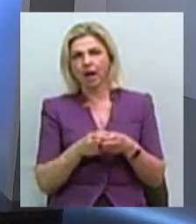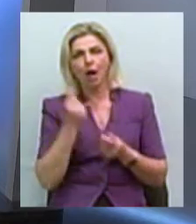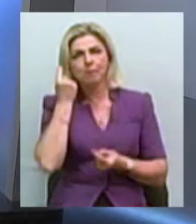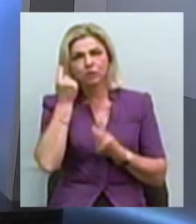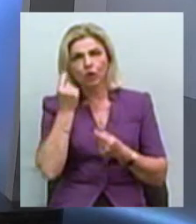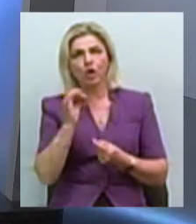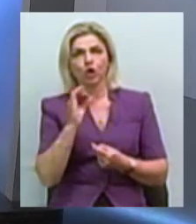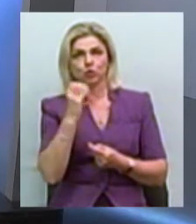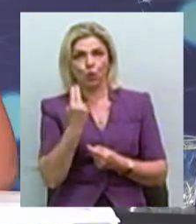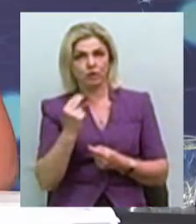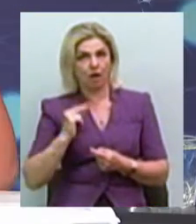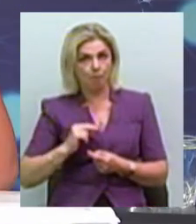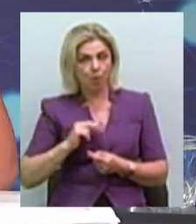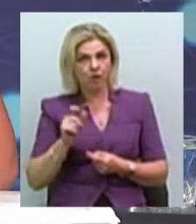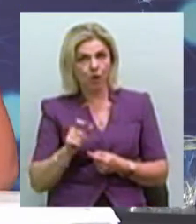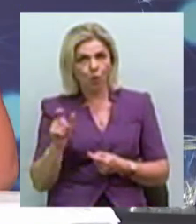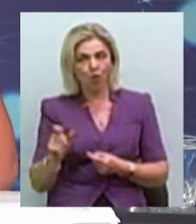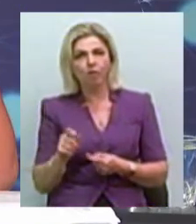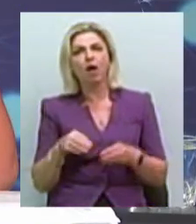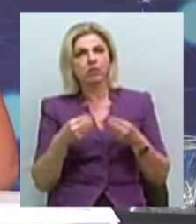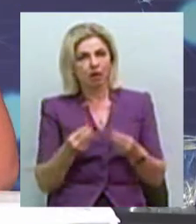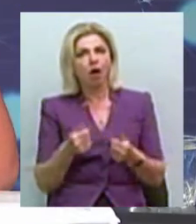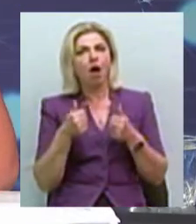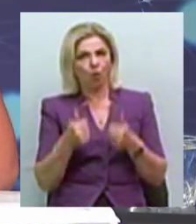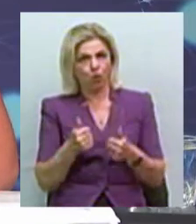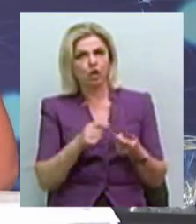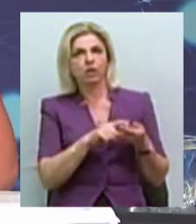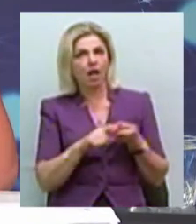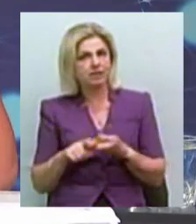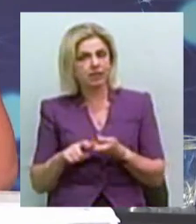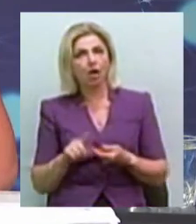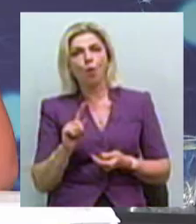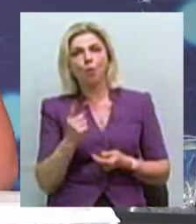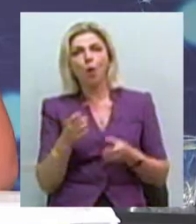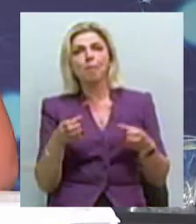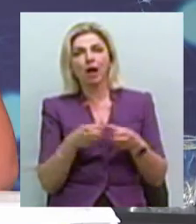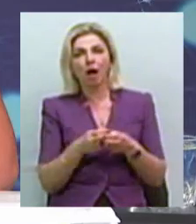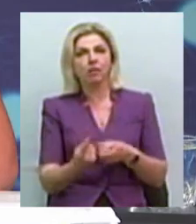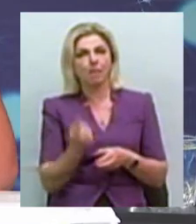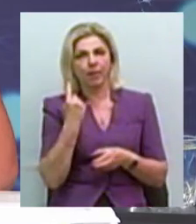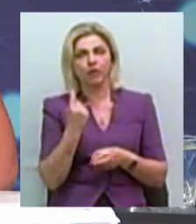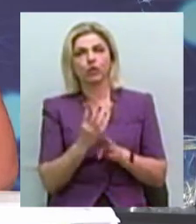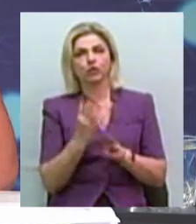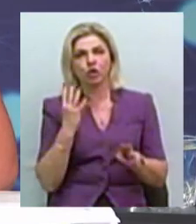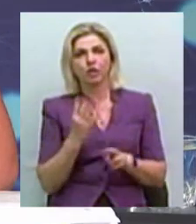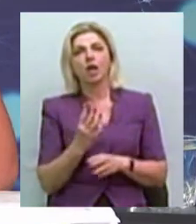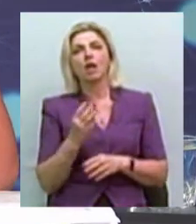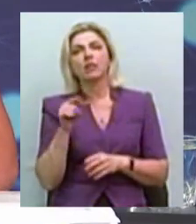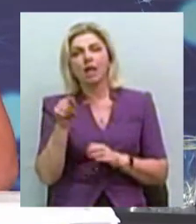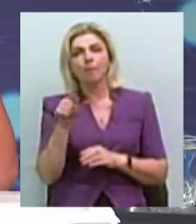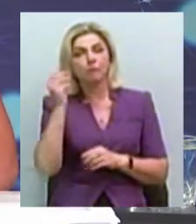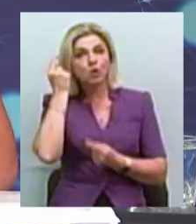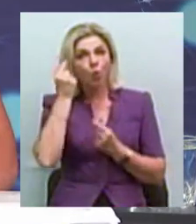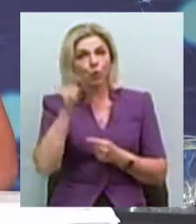працівників, дає свої, скажімо так, гарні наслідки. Тому що мобільна бригада, вона в першу чергу, оскільки в неї є психологи, вони